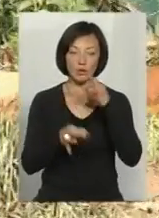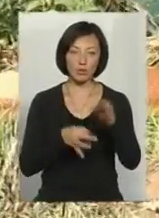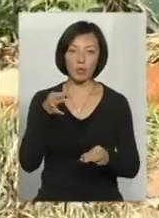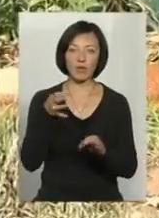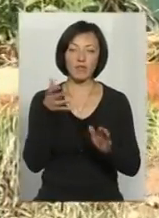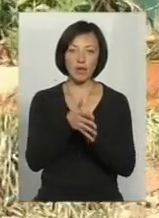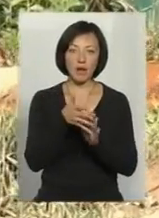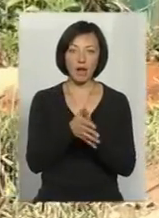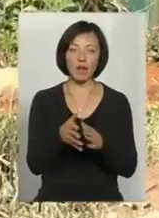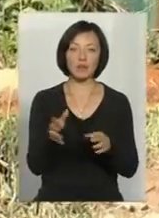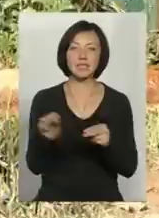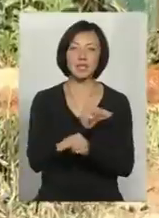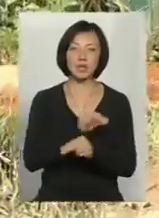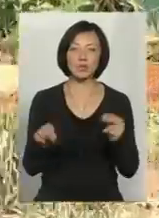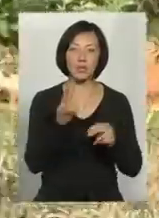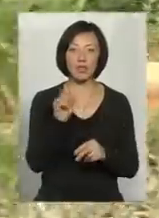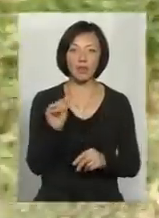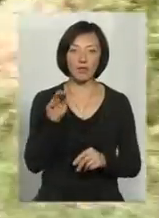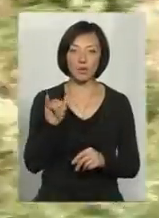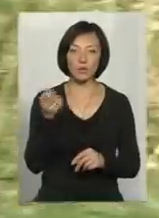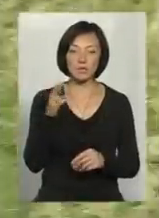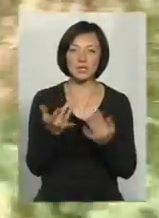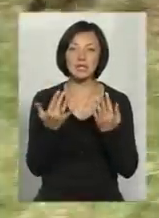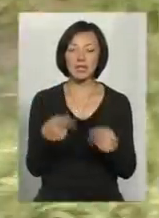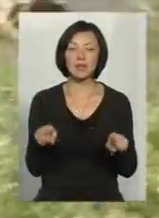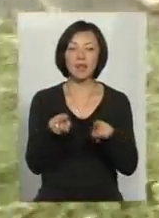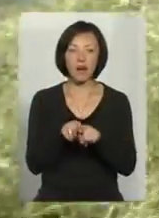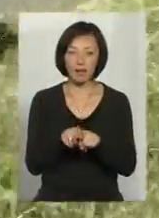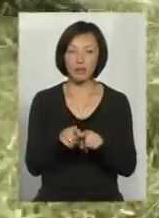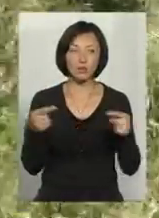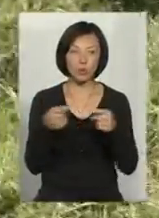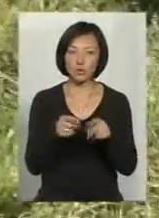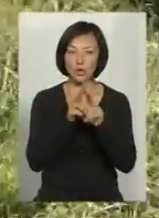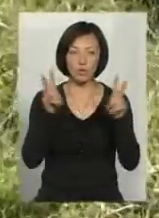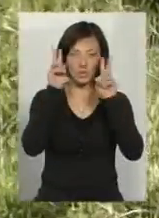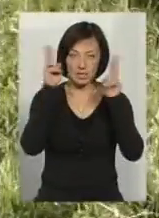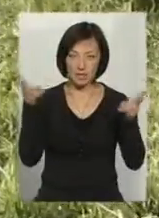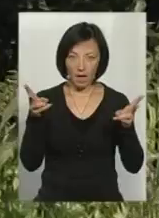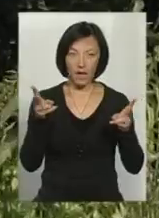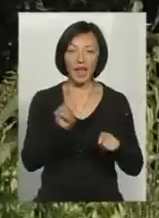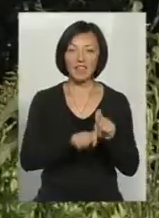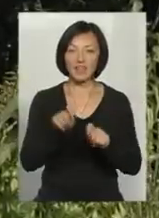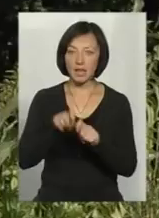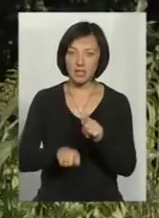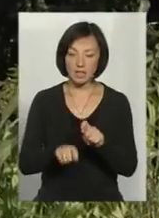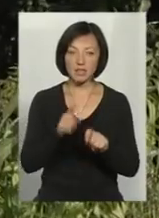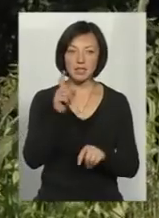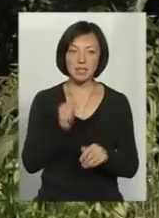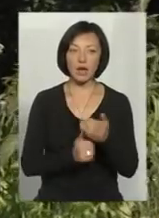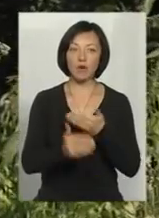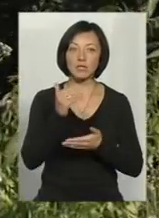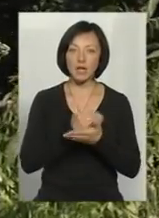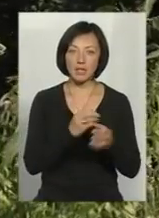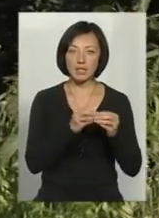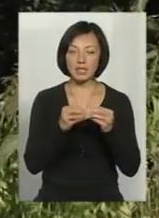витікає цілюща нафтуся. Скільки таких свердловин, достеменно, ніхто не знає, адже інвентаризації за останні